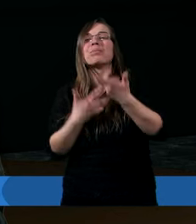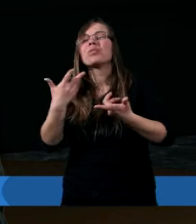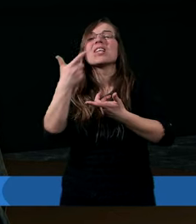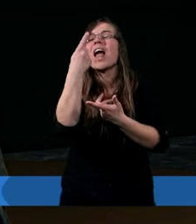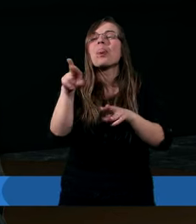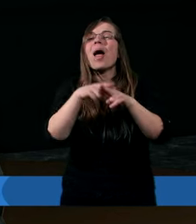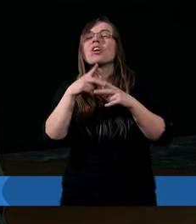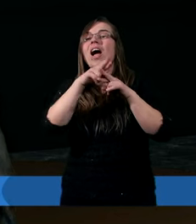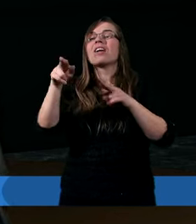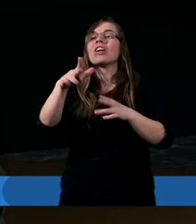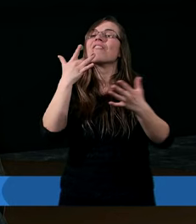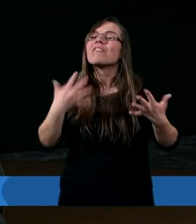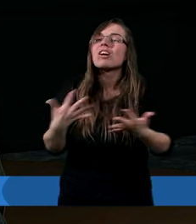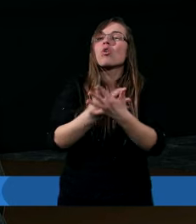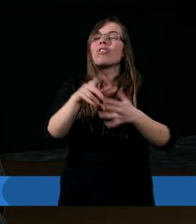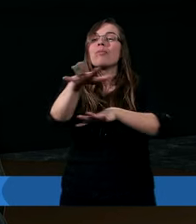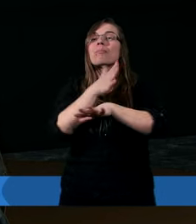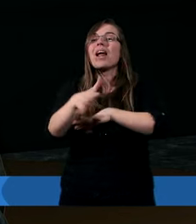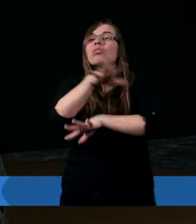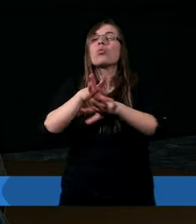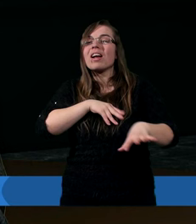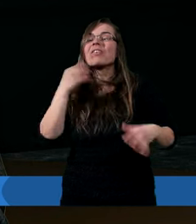jest wykorzystywane przez Ducha Świętego.